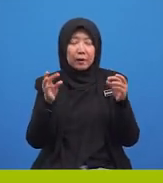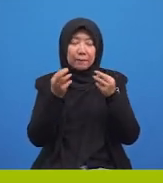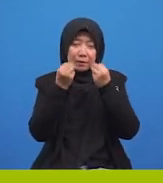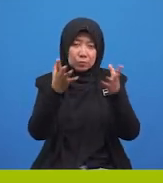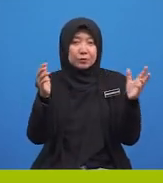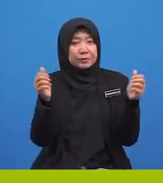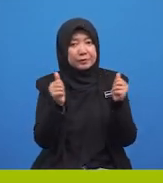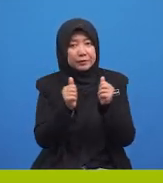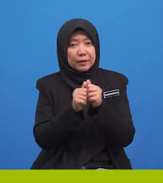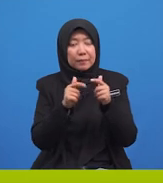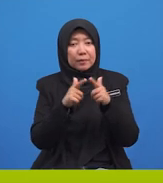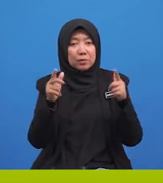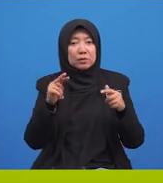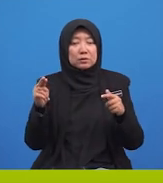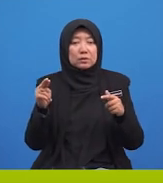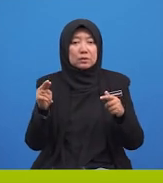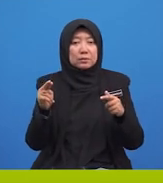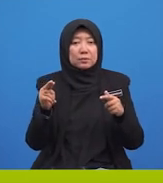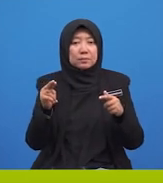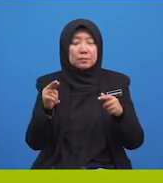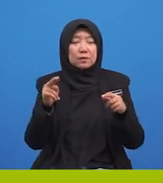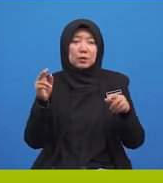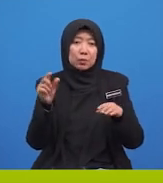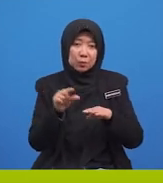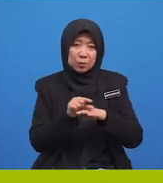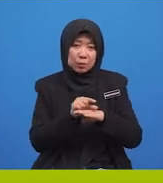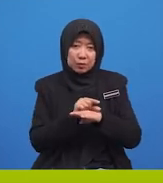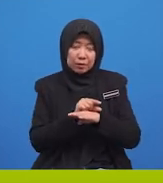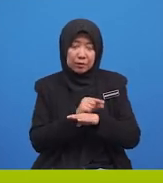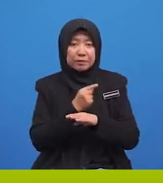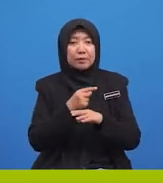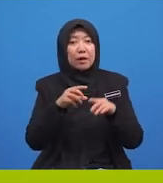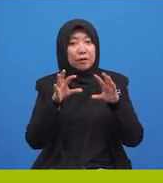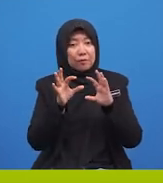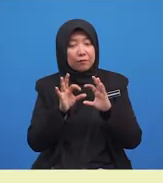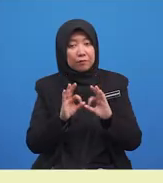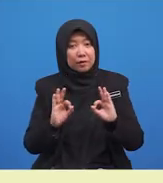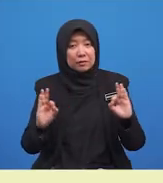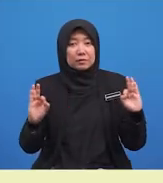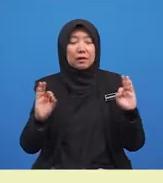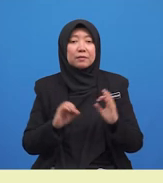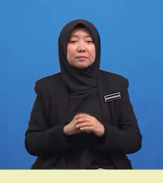perluasan predikat menggunakan frasa-frasa yang ditunjukkan?